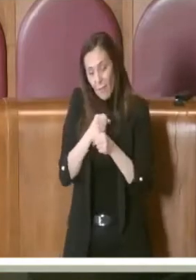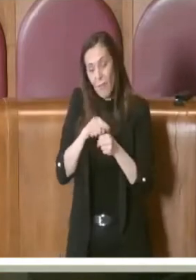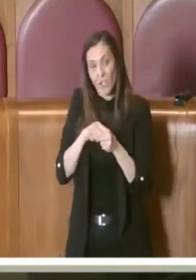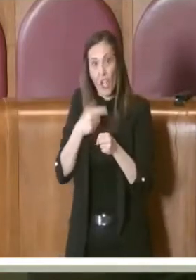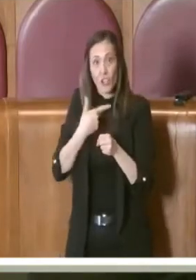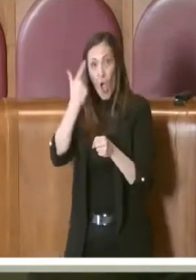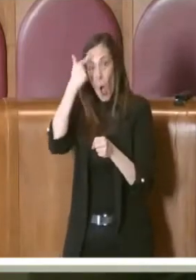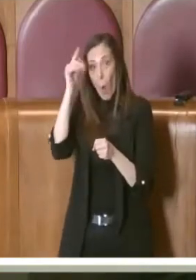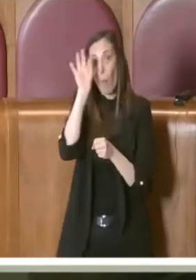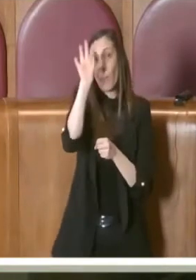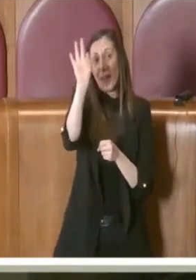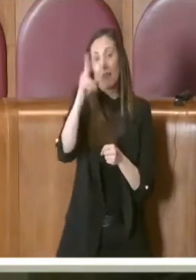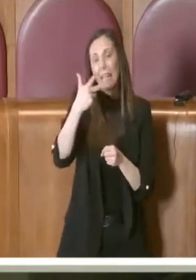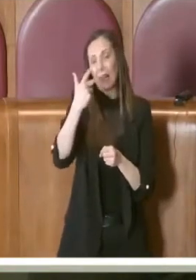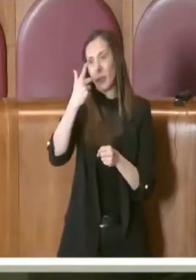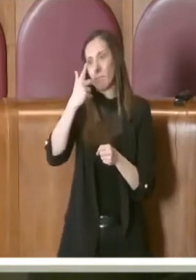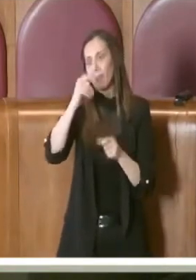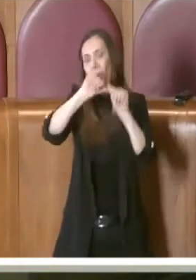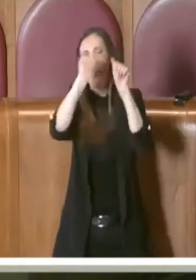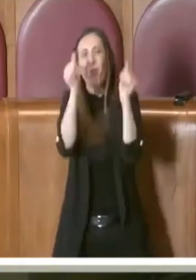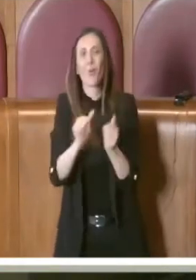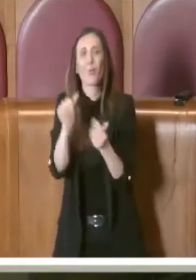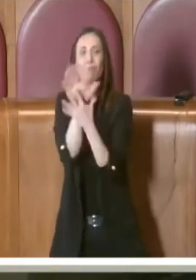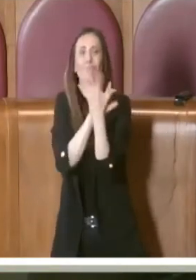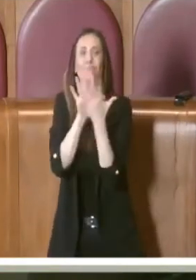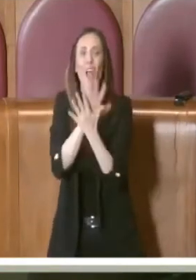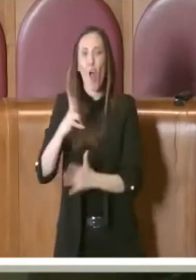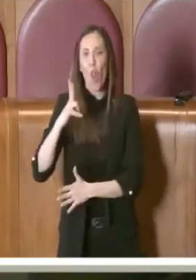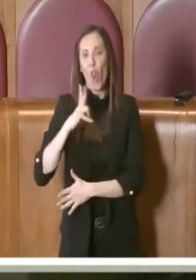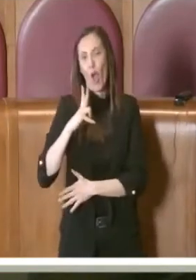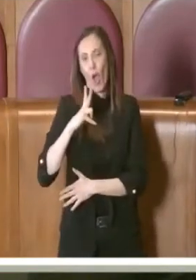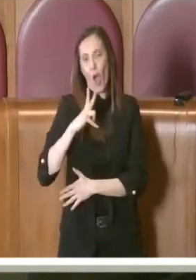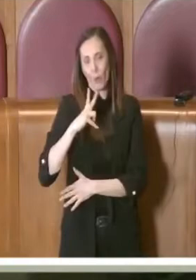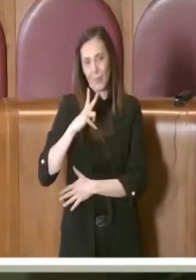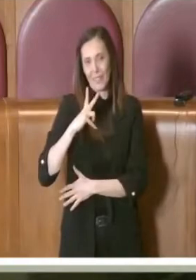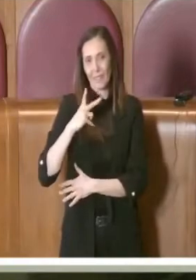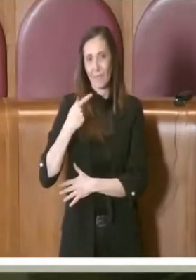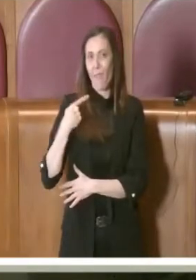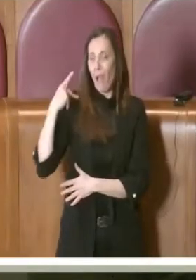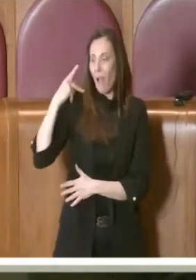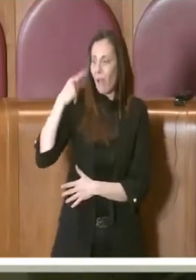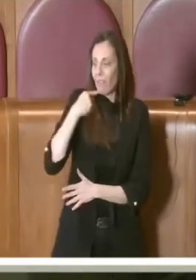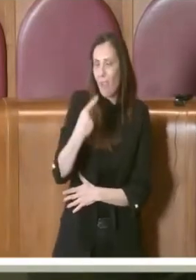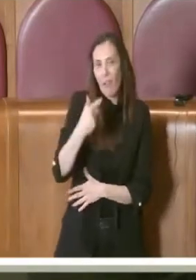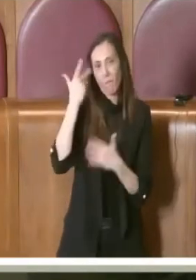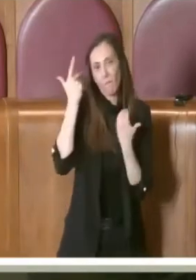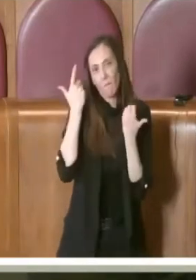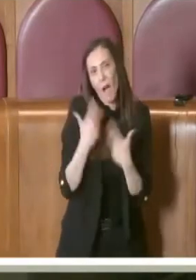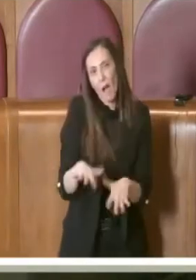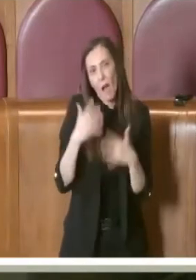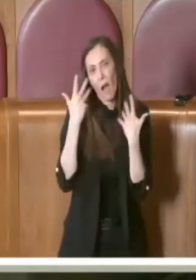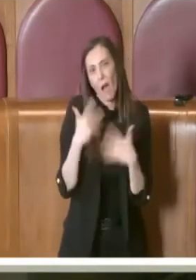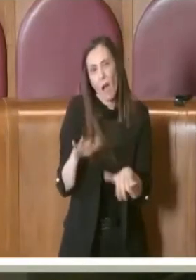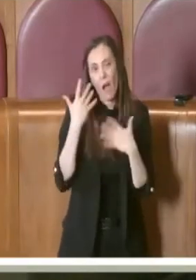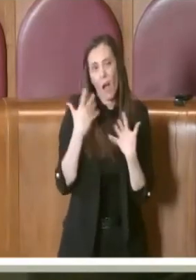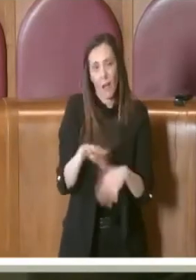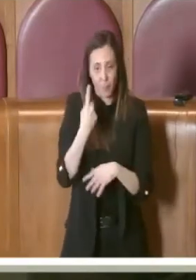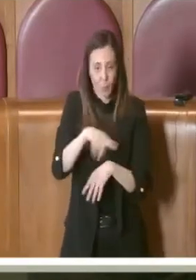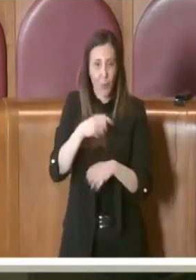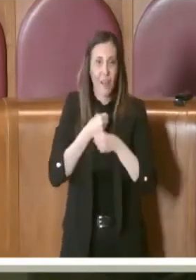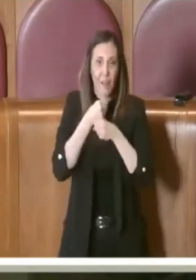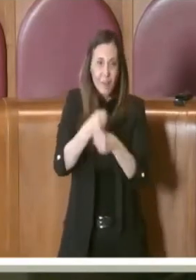scopi nobili che in questo anno farmacup, è stato già detto anche dai rappresentanti delle organizzazioni sindacali,